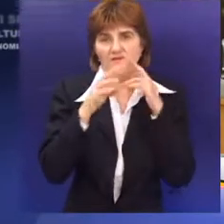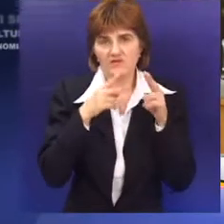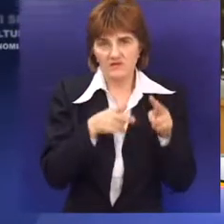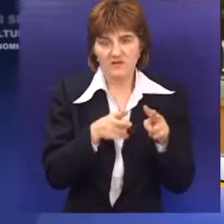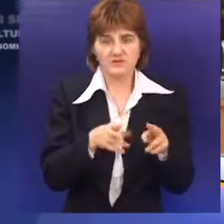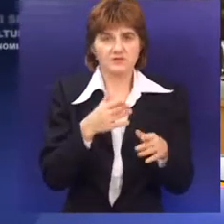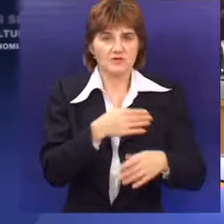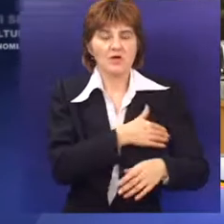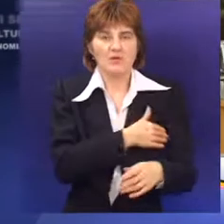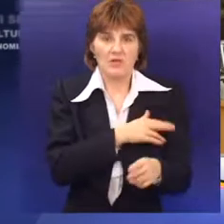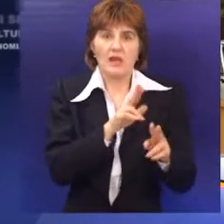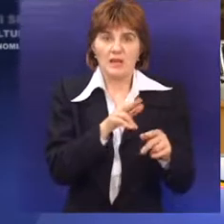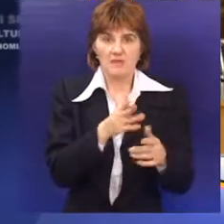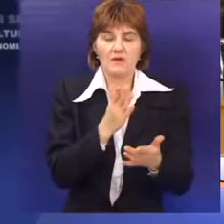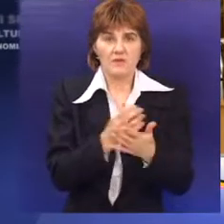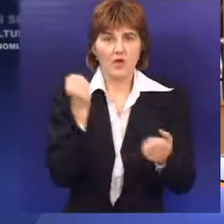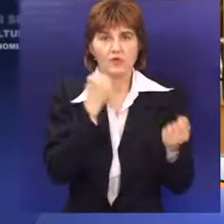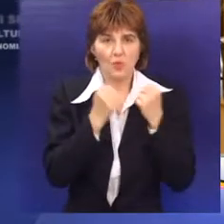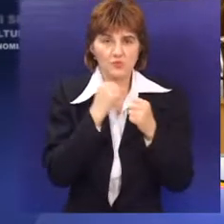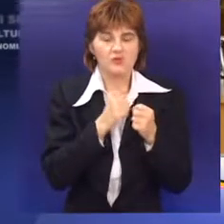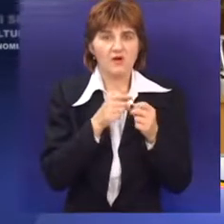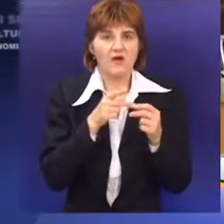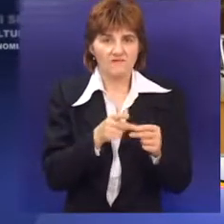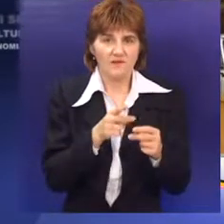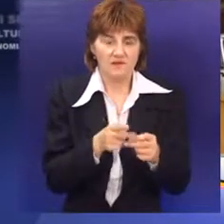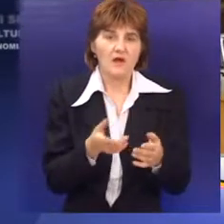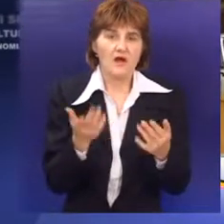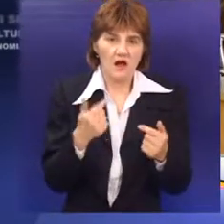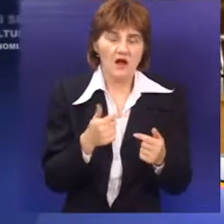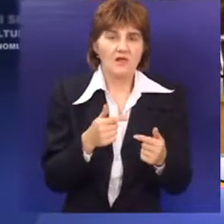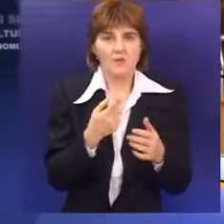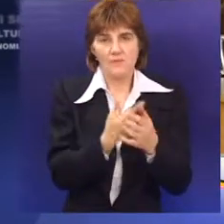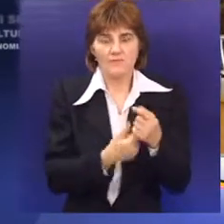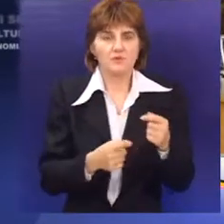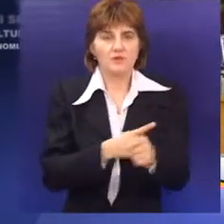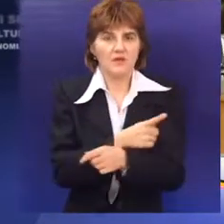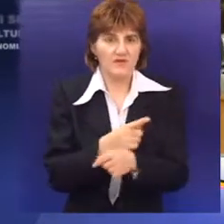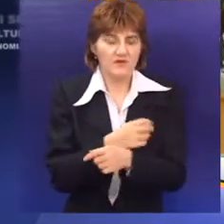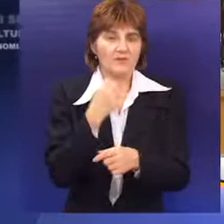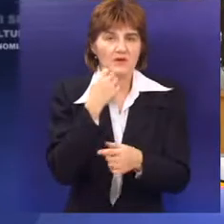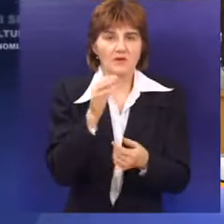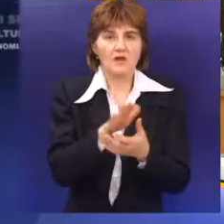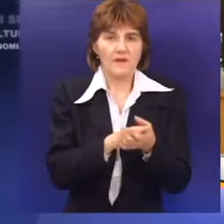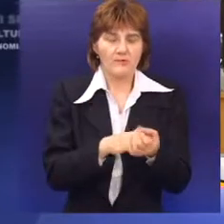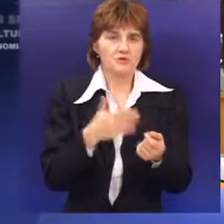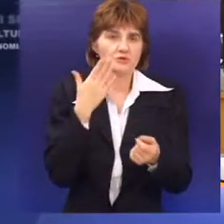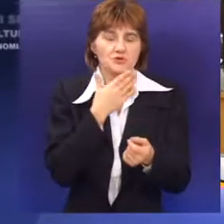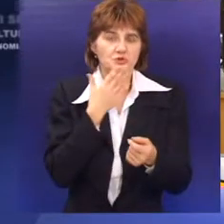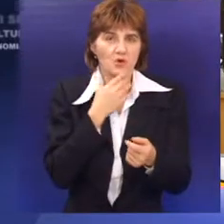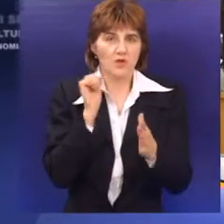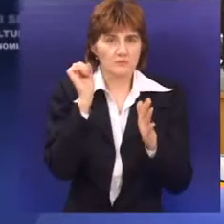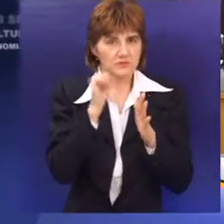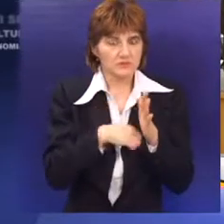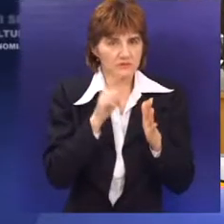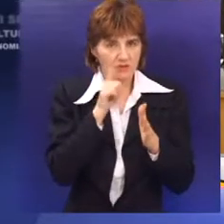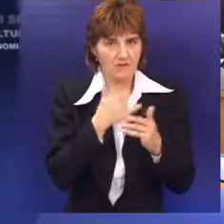verbalnog. Učenici dešava se da dođe i do tuče i vređanja, ali u poslednje vrijeme od kad su poduzete mere škole bez nasilja,